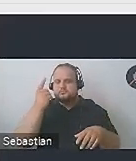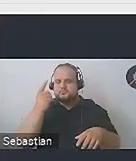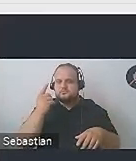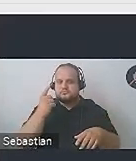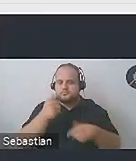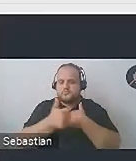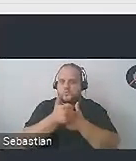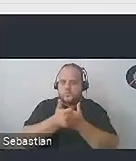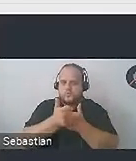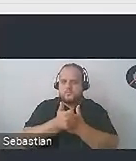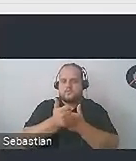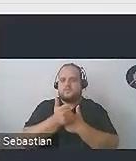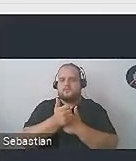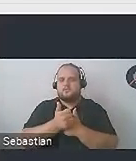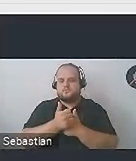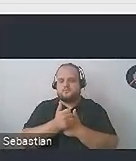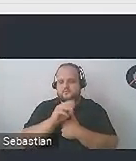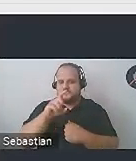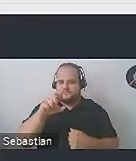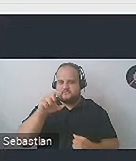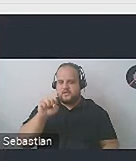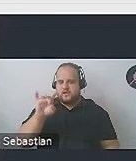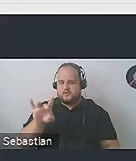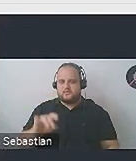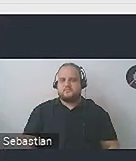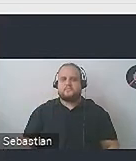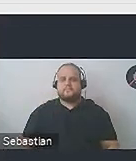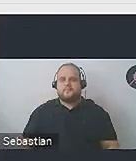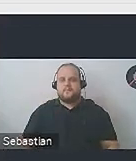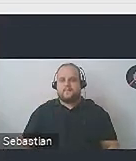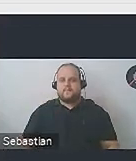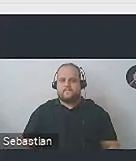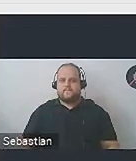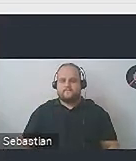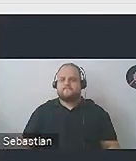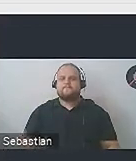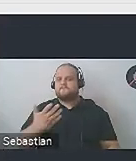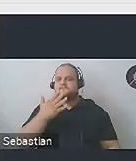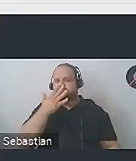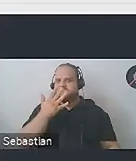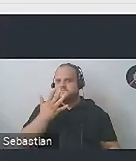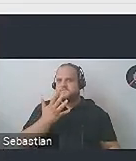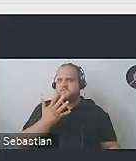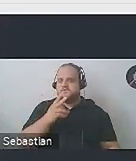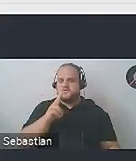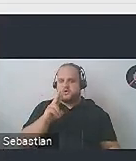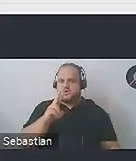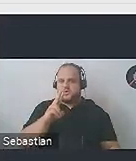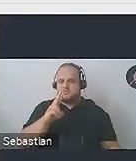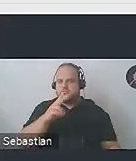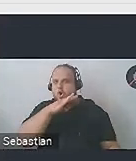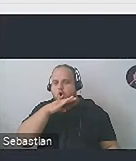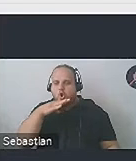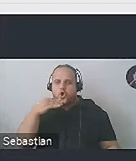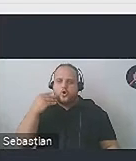dokumentów, z dokumentów WCAG, na przykład dotyczącego kontrastu pomiędzy kolorem tekstu a